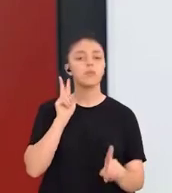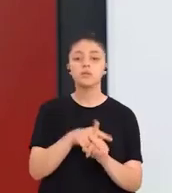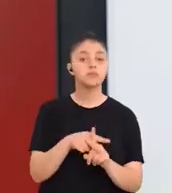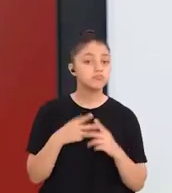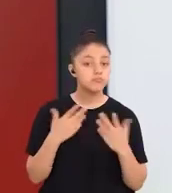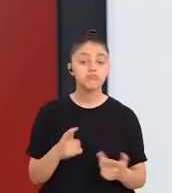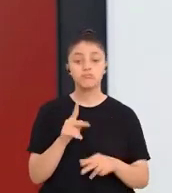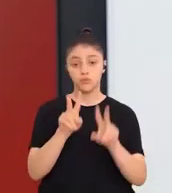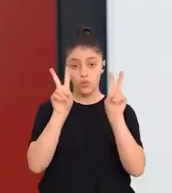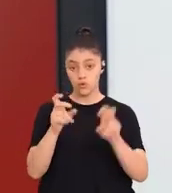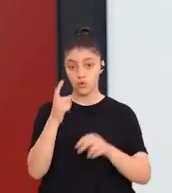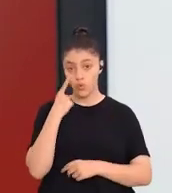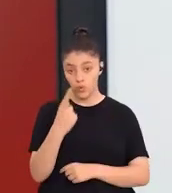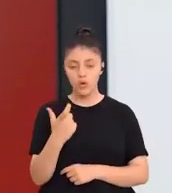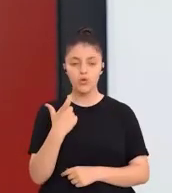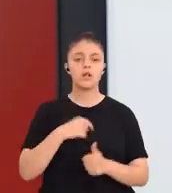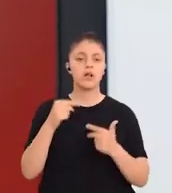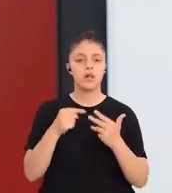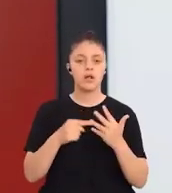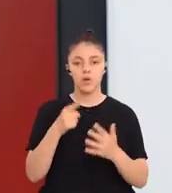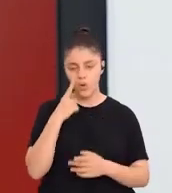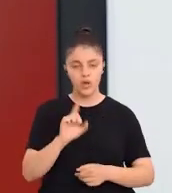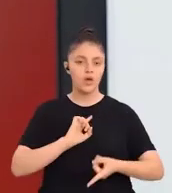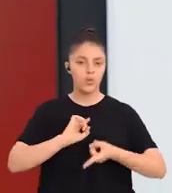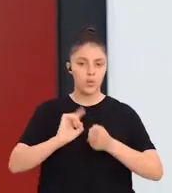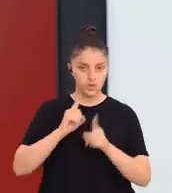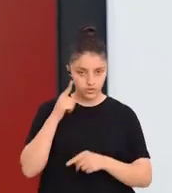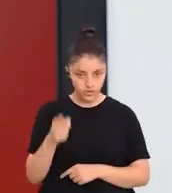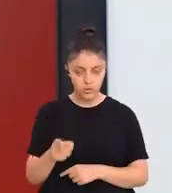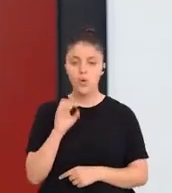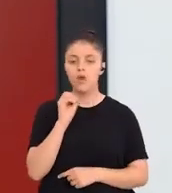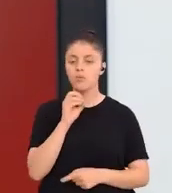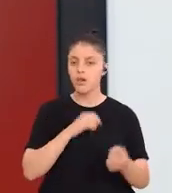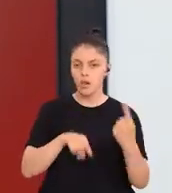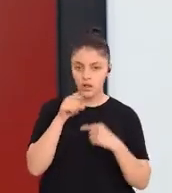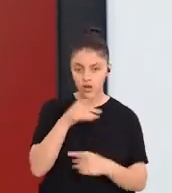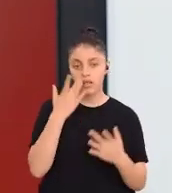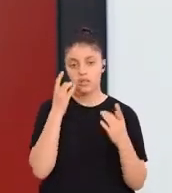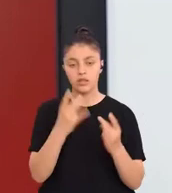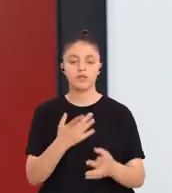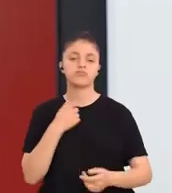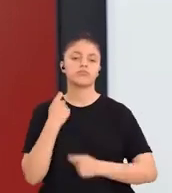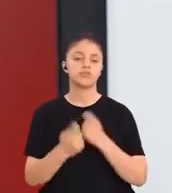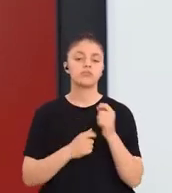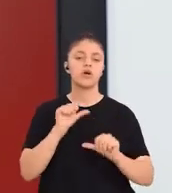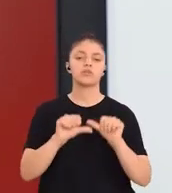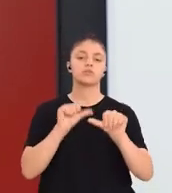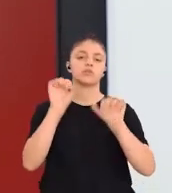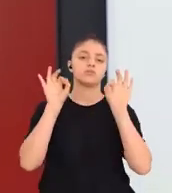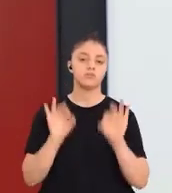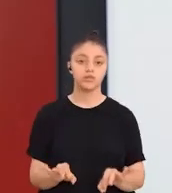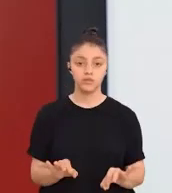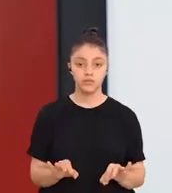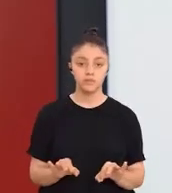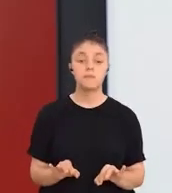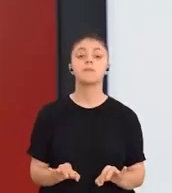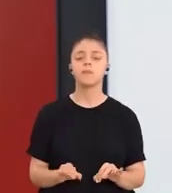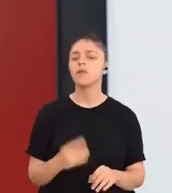kimlerin katılacağına ilişkin özellikle yöneticilerin ve öğretmenlerin belirlenmesi aşamasına geçeriz.